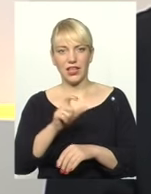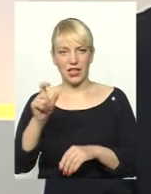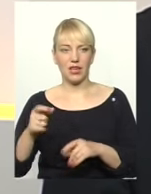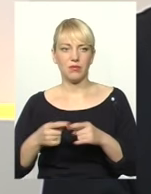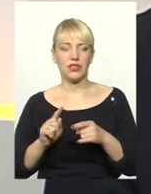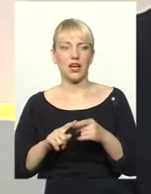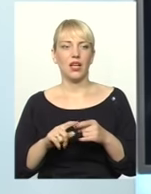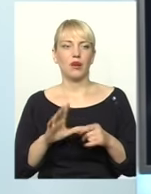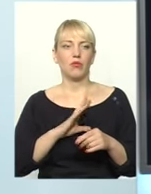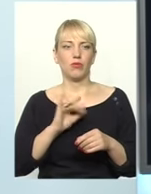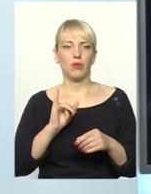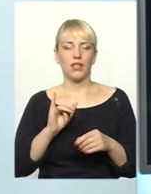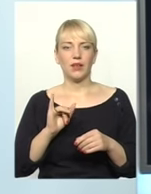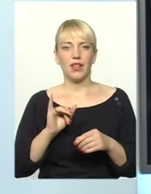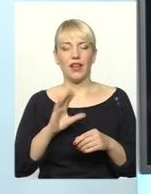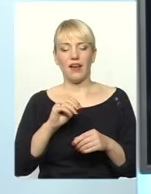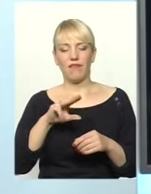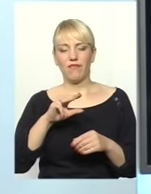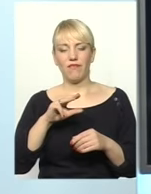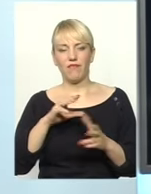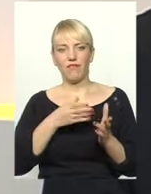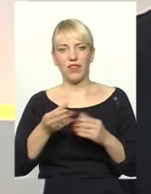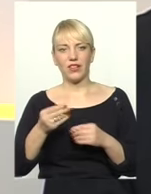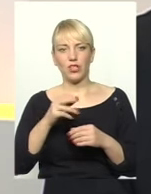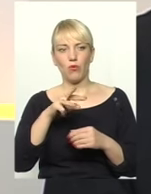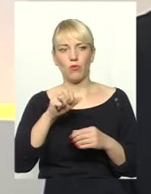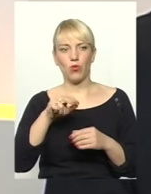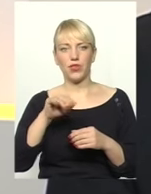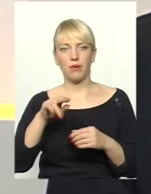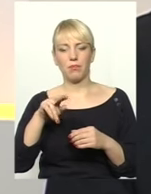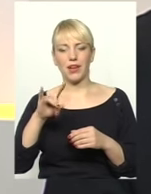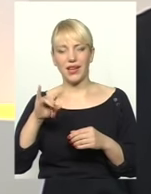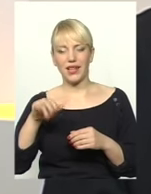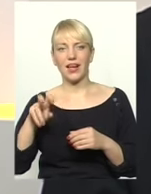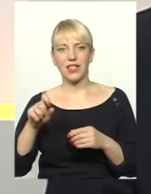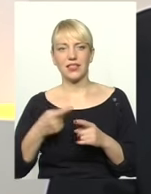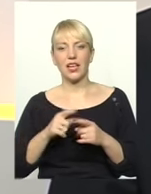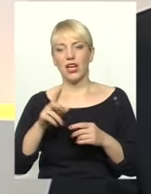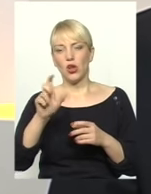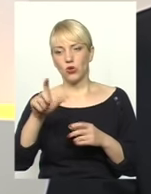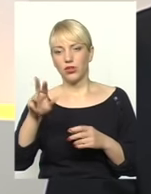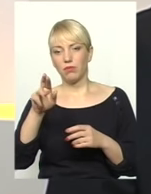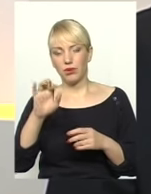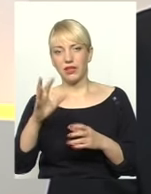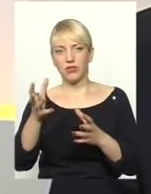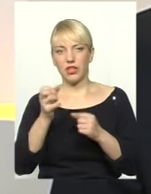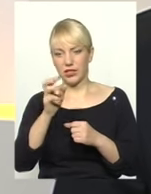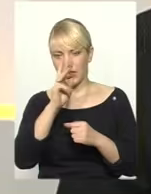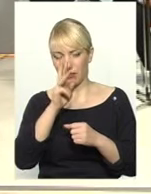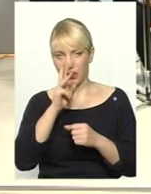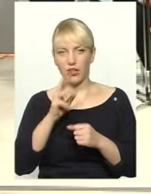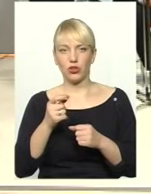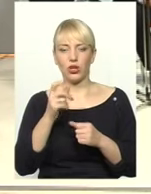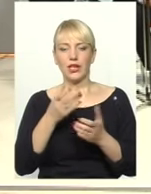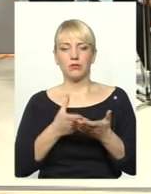би ефект мультиплікації, бо вчителі-лікарі отримали би заробітну плату, сплатили би як мінімум 30-40%